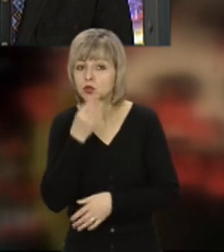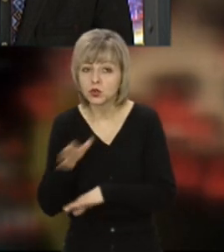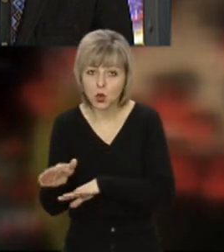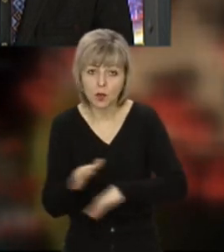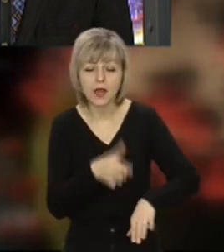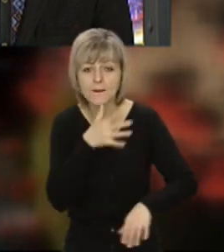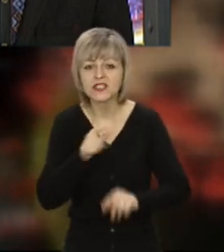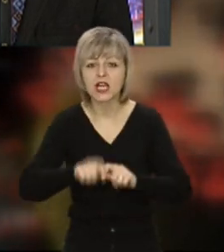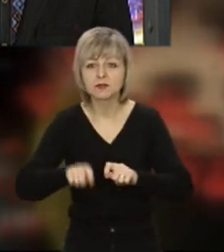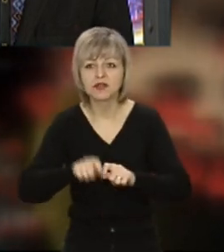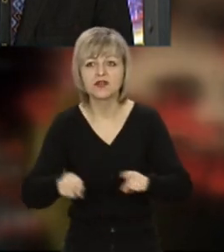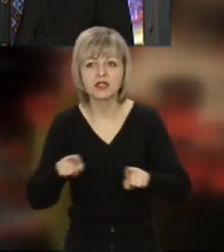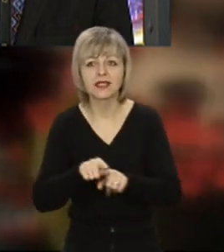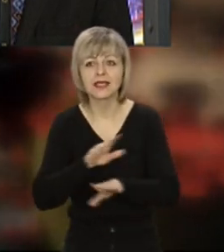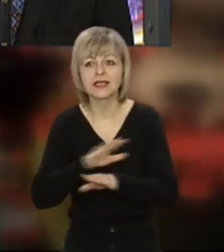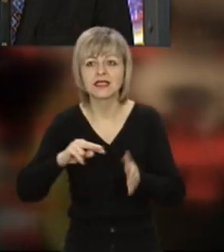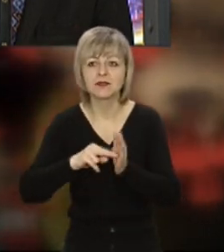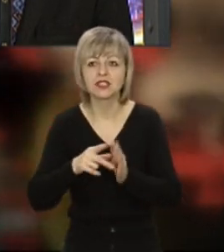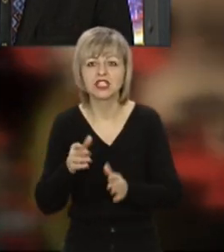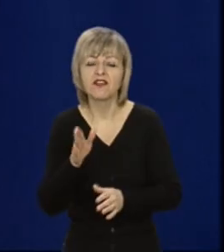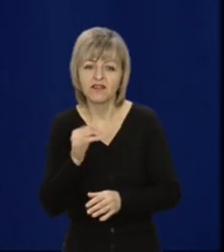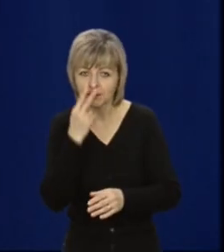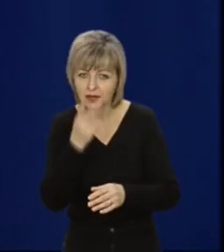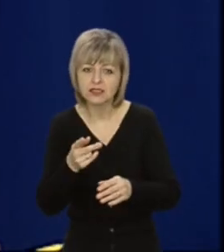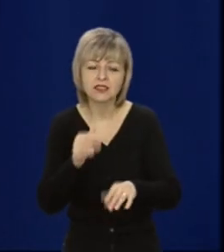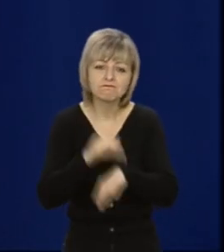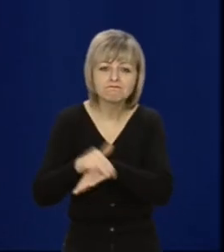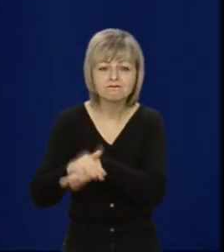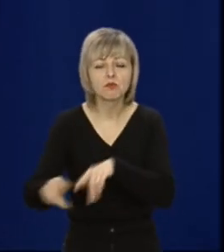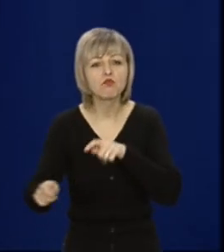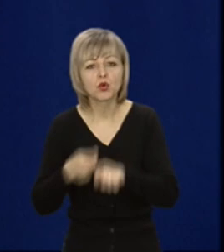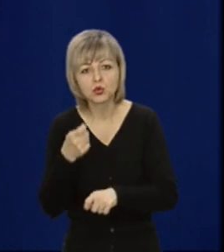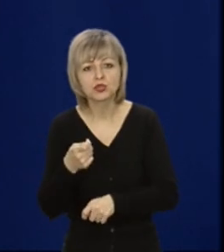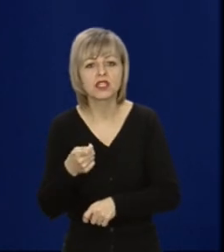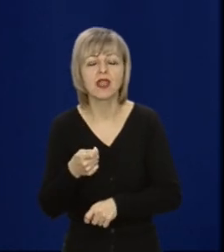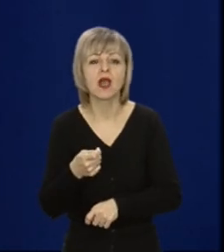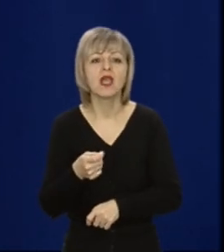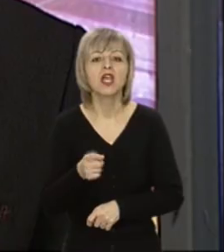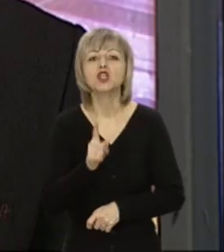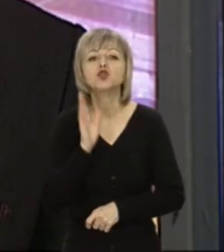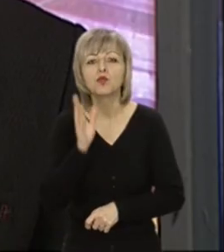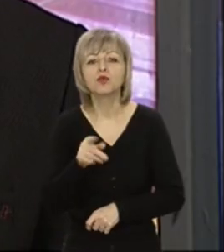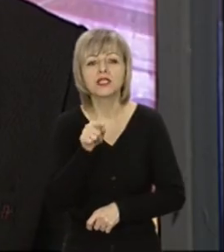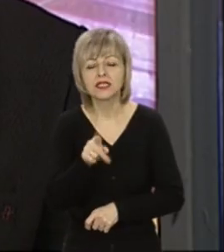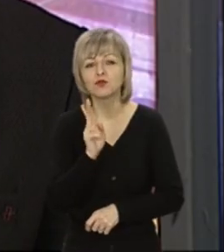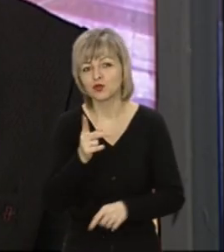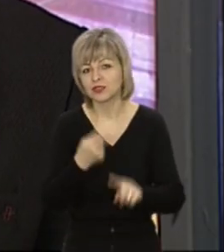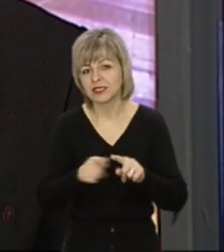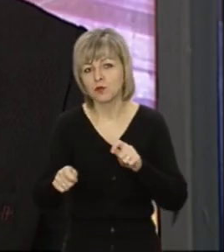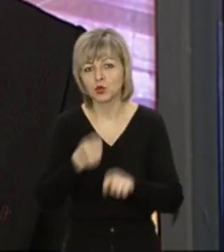час цих перевірок, таких незапланованих, чи виявляєте якісь порушення і що робите з тими, хто, власне, здійснив це порушення? Ну,